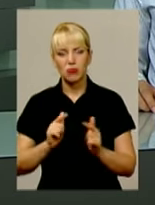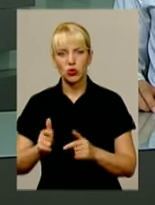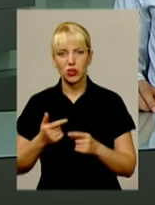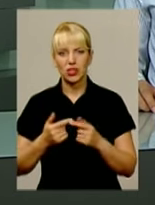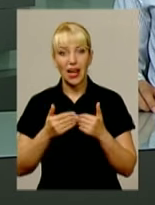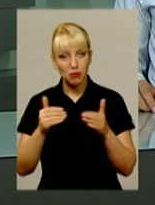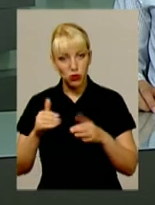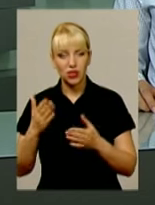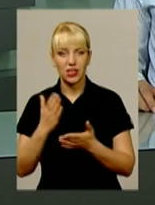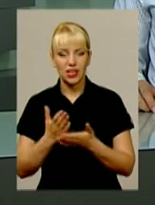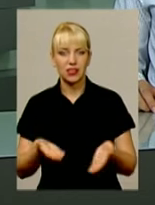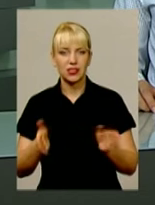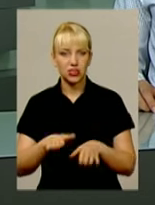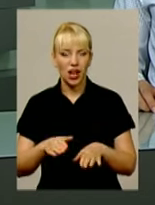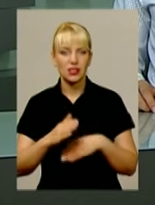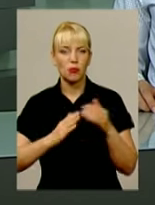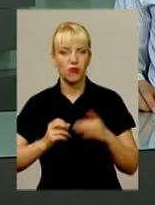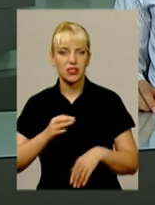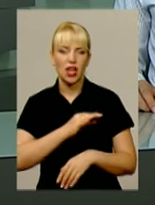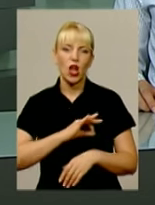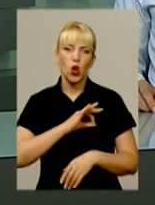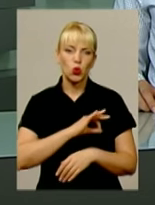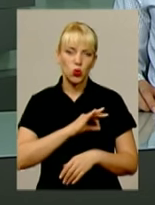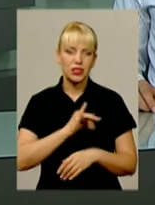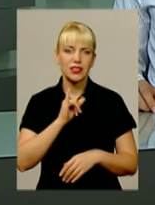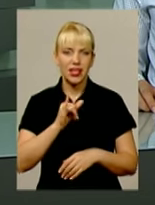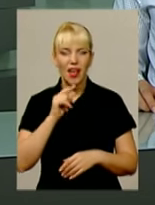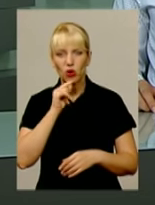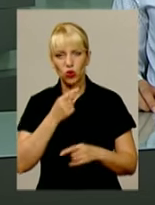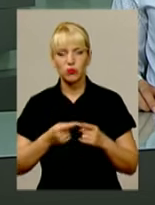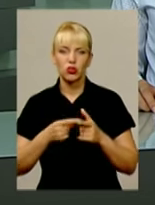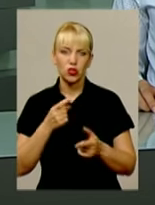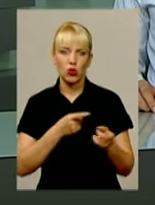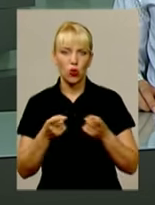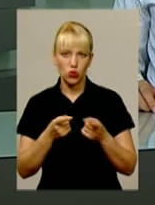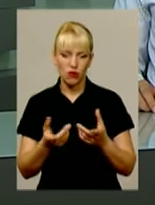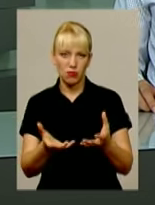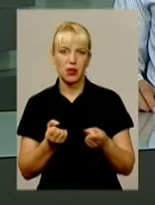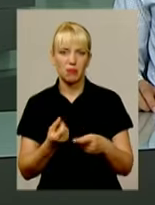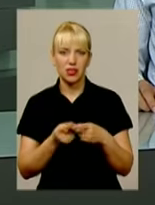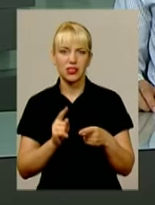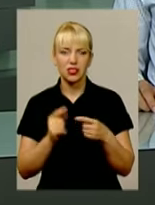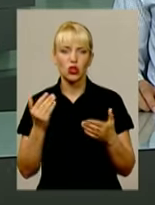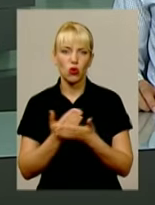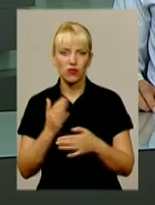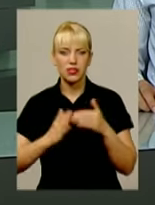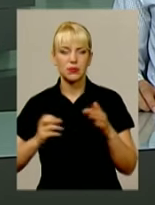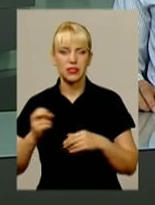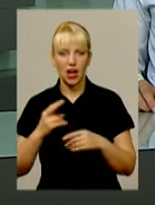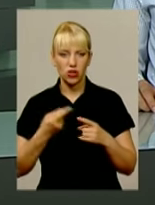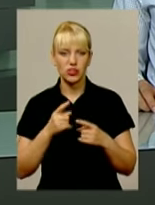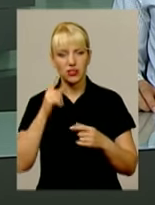професії юриста та економіста. Та чи готовий сьогодні ринок праці області прийняти черговий потік випускників цих спеціальностей,